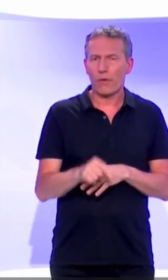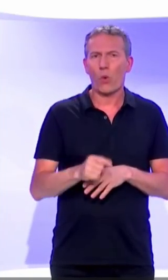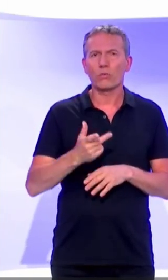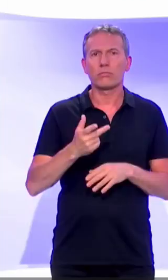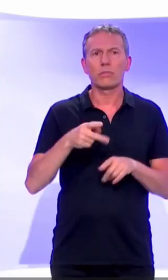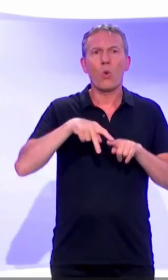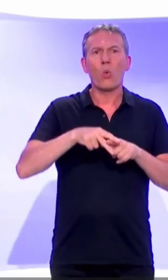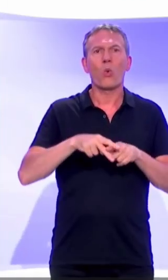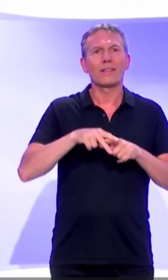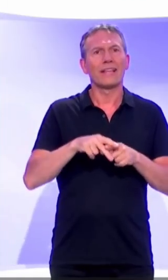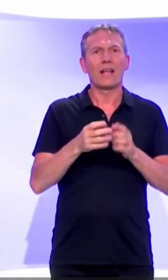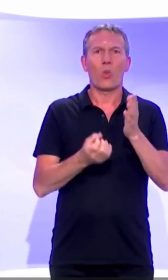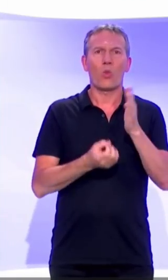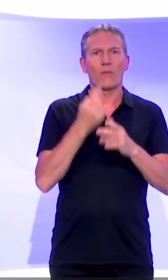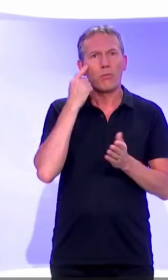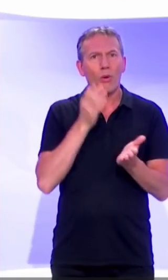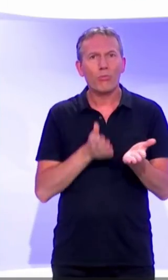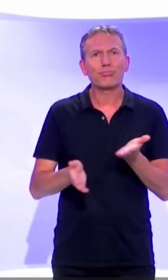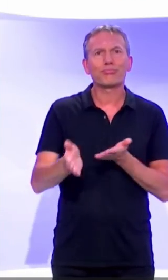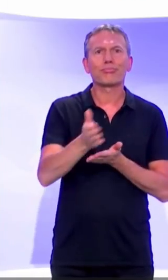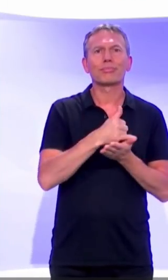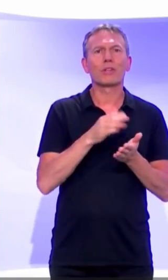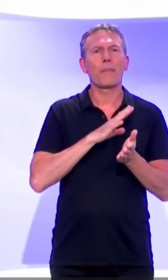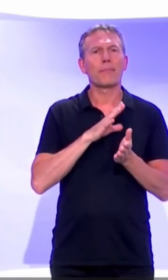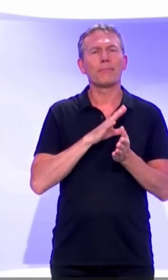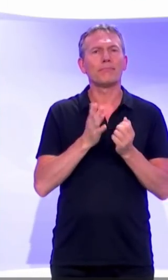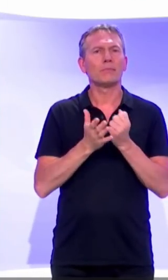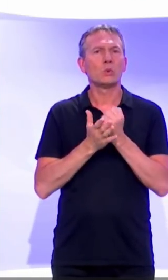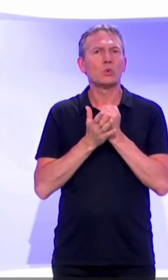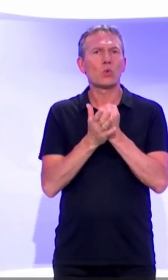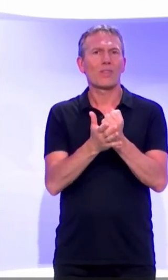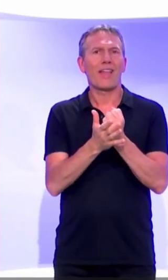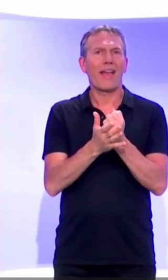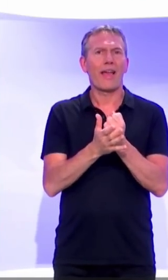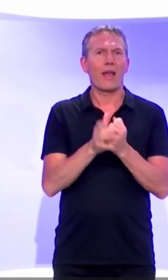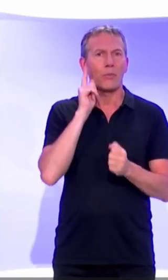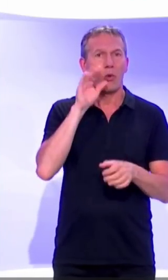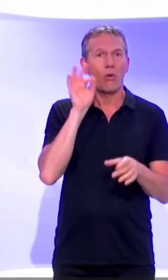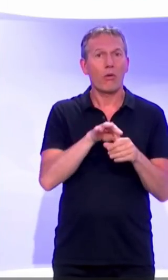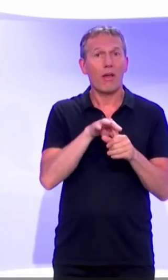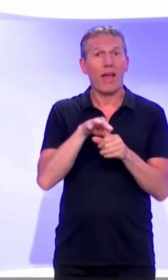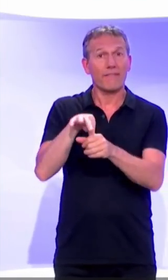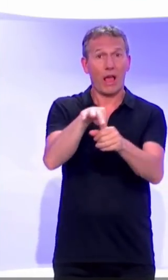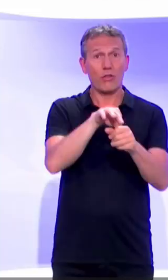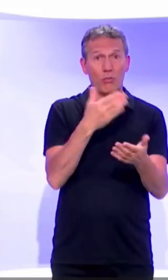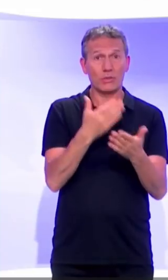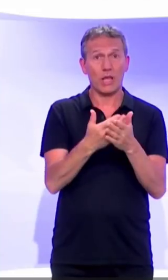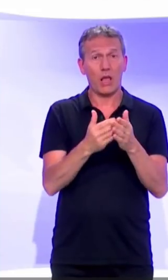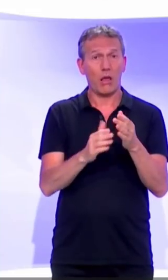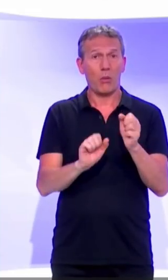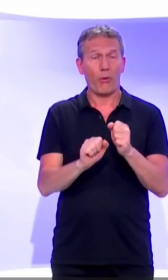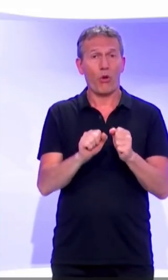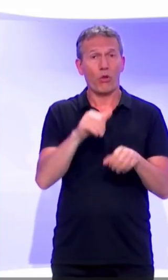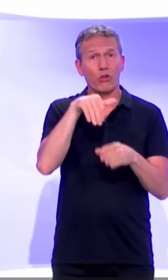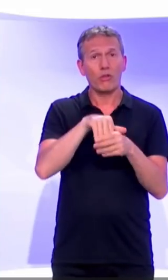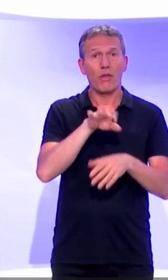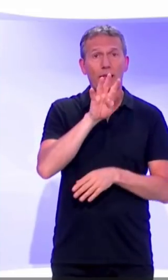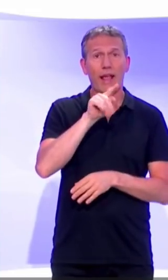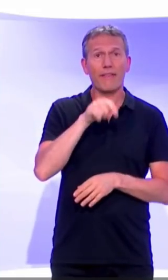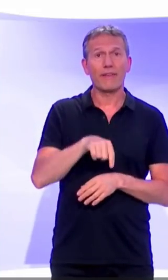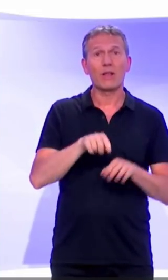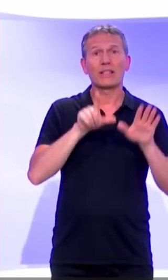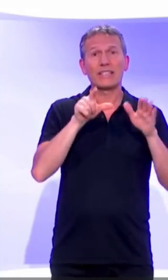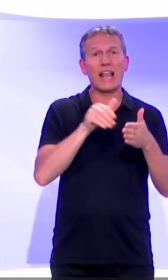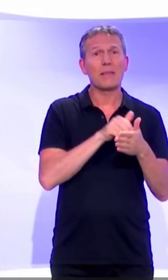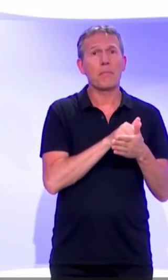qui permettra de recueillir les soutiens pour aller vers cette loi référendaire, l'outil qui devrait permettre de recueillir 4 717